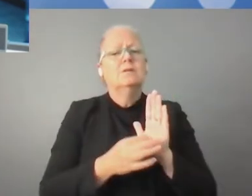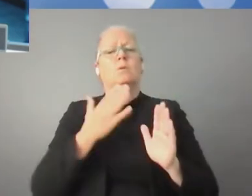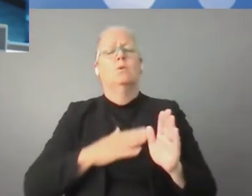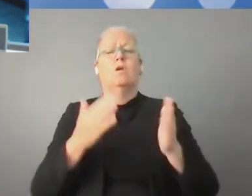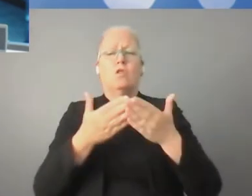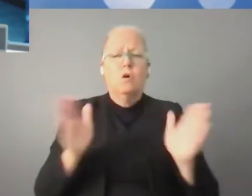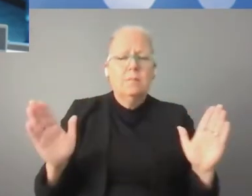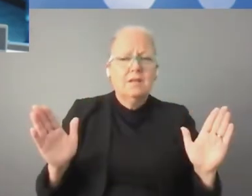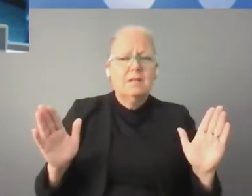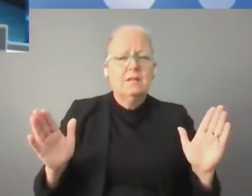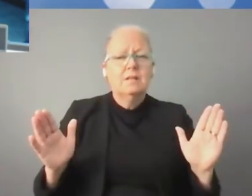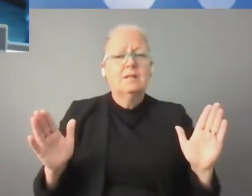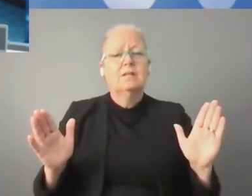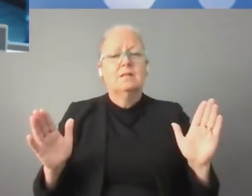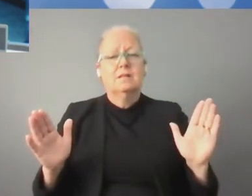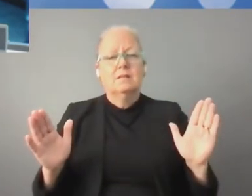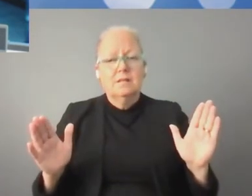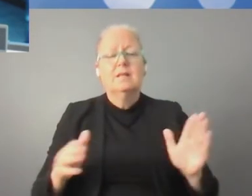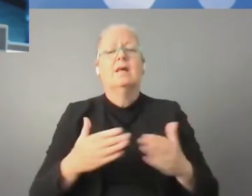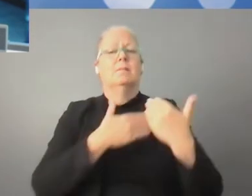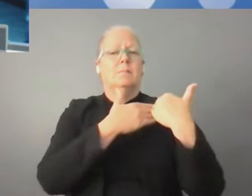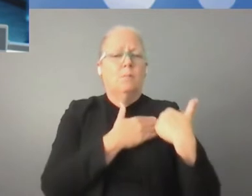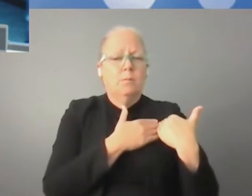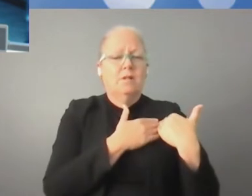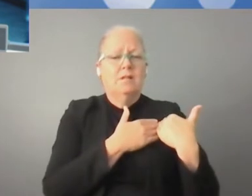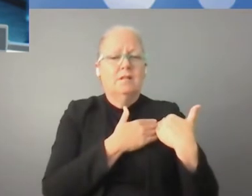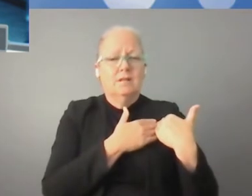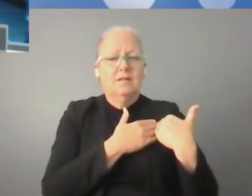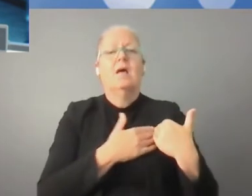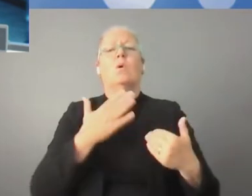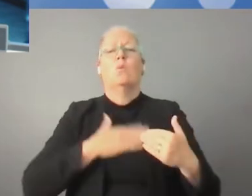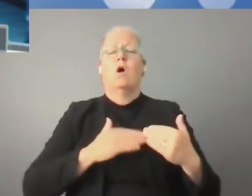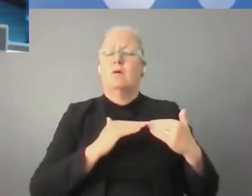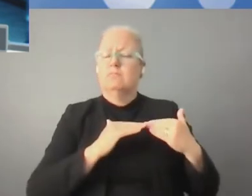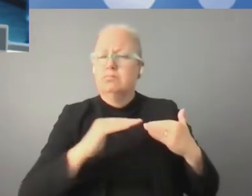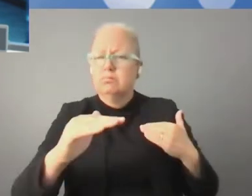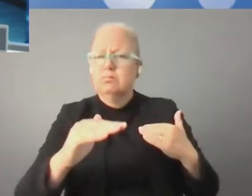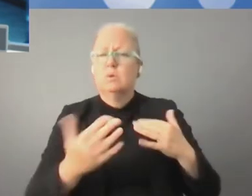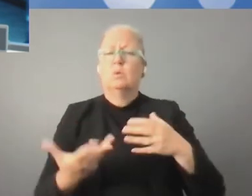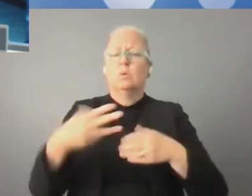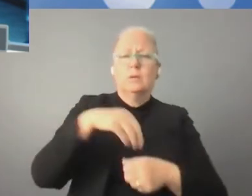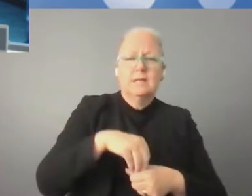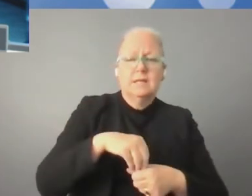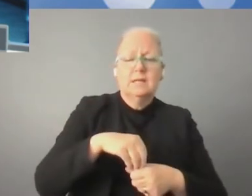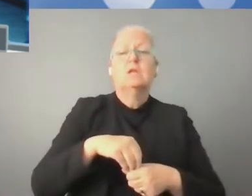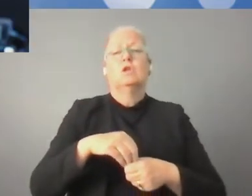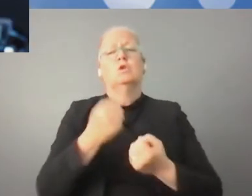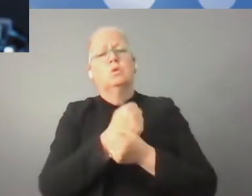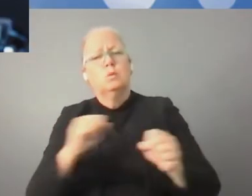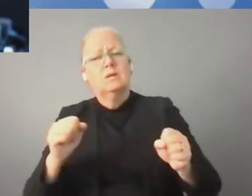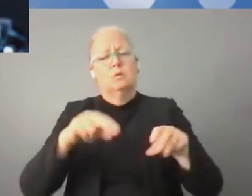kodeksu podkreśla się podstawowe wartości, takie jak odpowiedzialność, przejrzystość, niezawodność, włączenie społeczne,